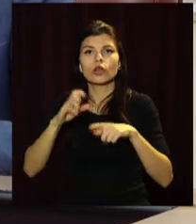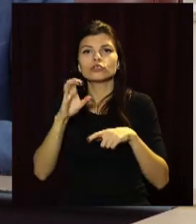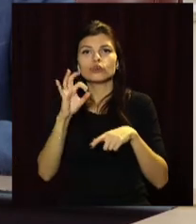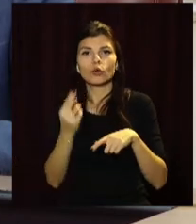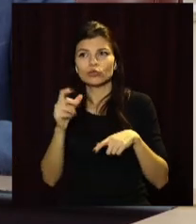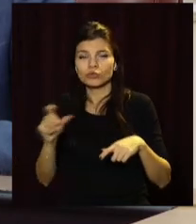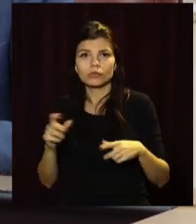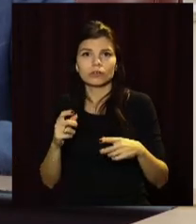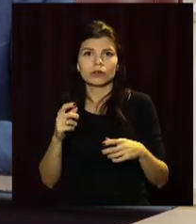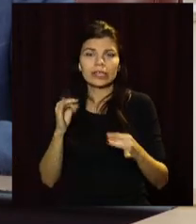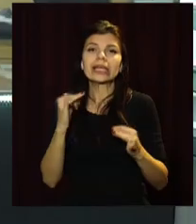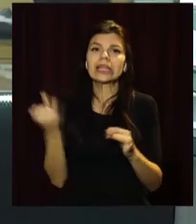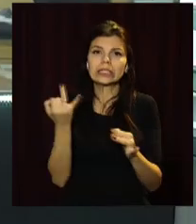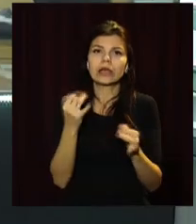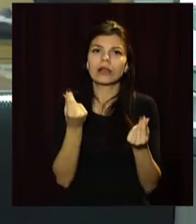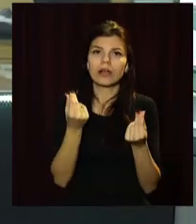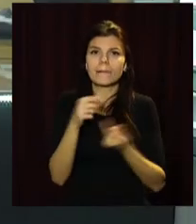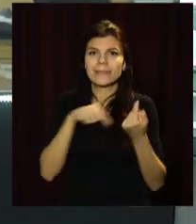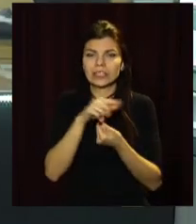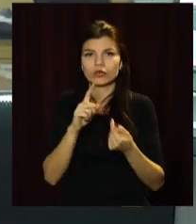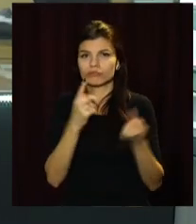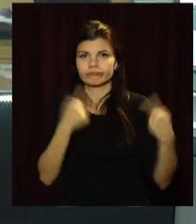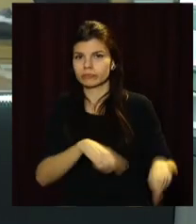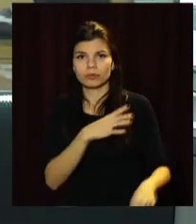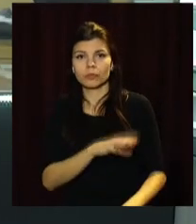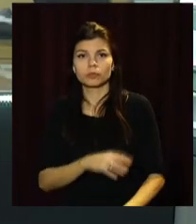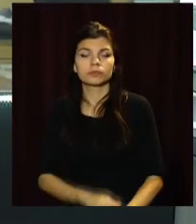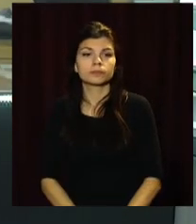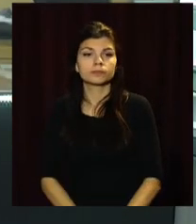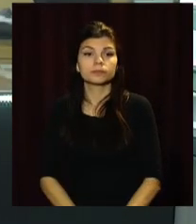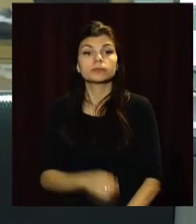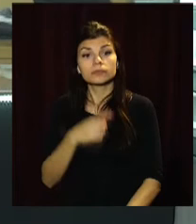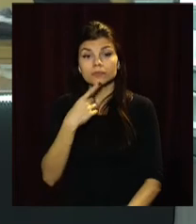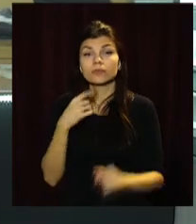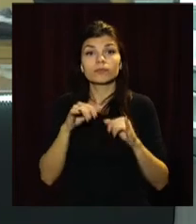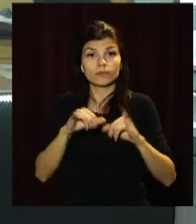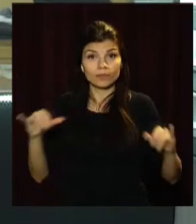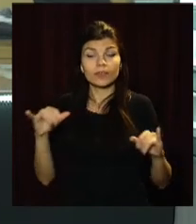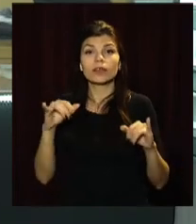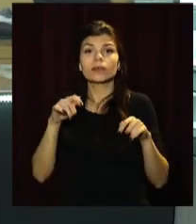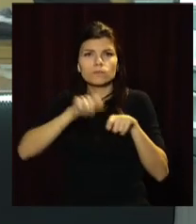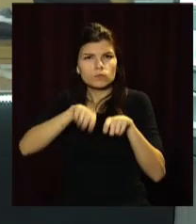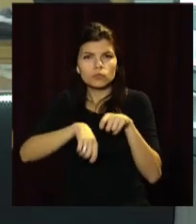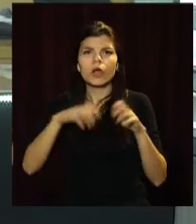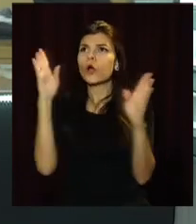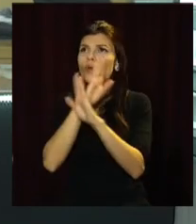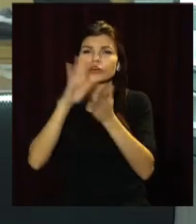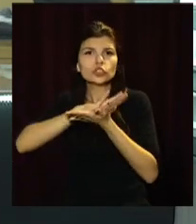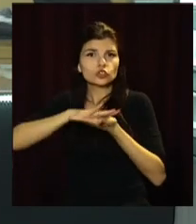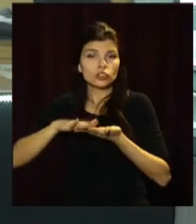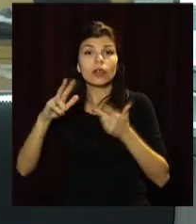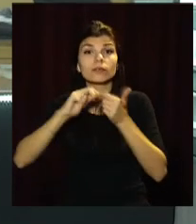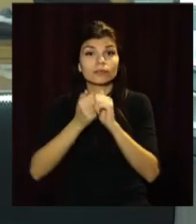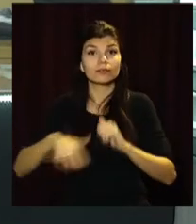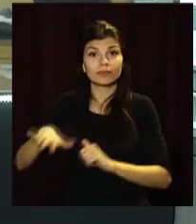інтересами бізнесу. Посилення контролю за чистотою повітря. У Кам'янському центр елкологічного моніторингу на